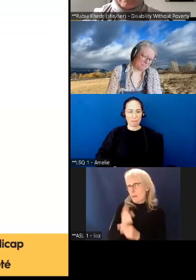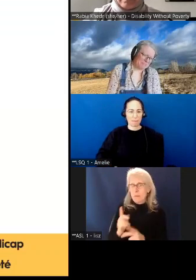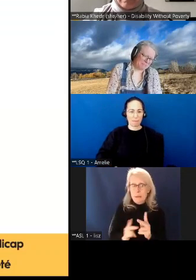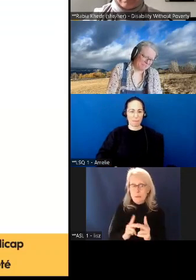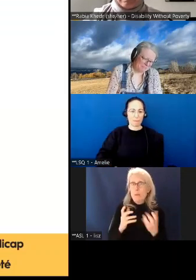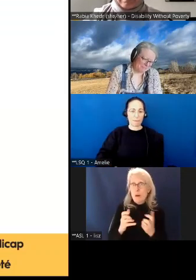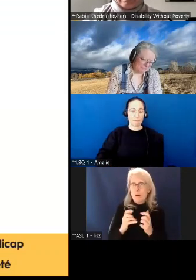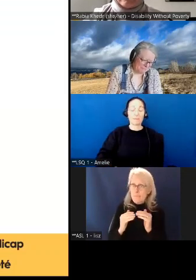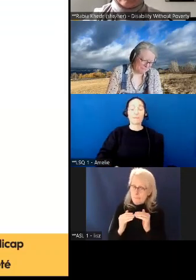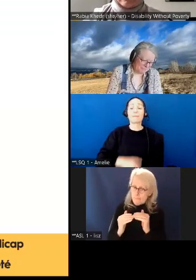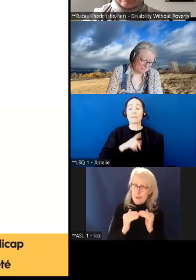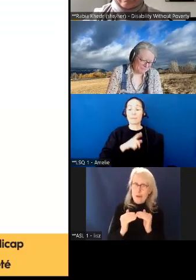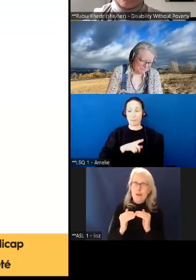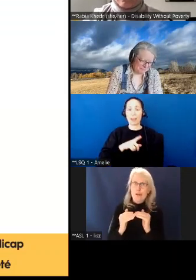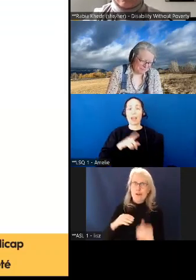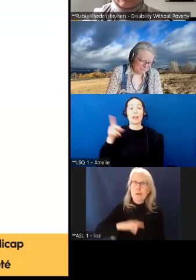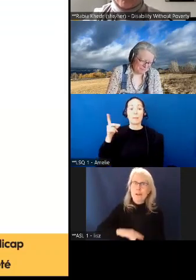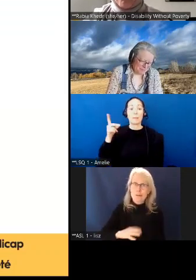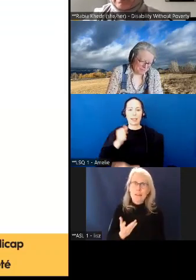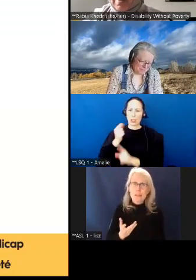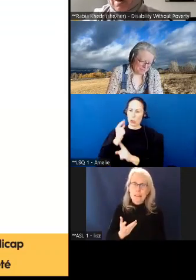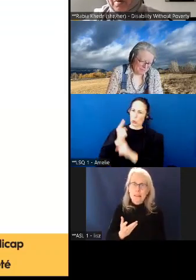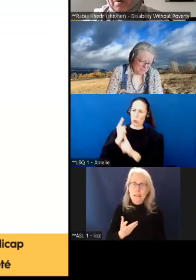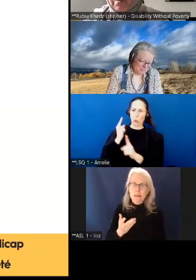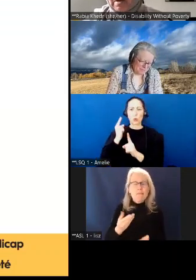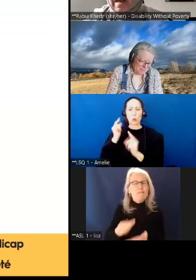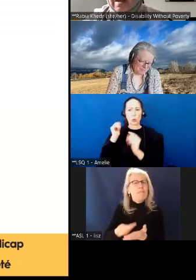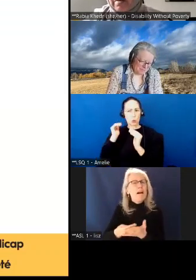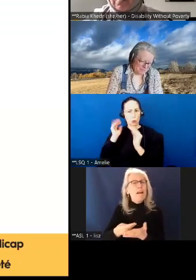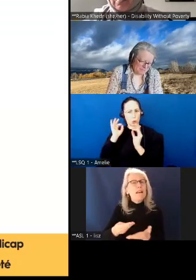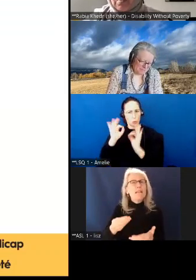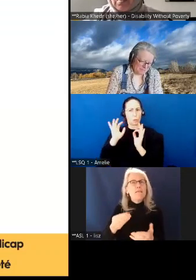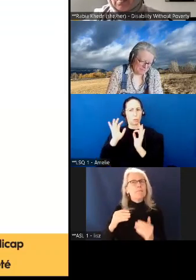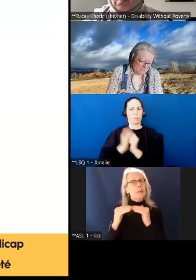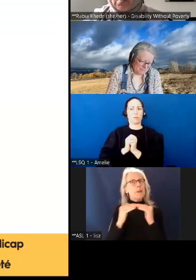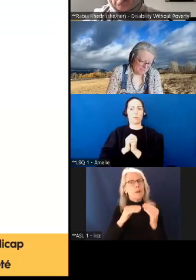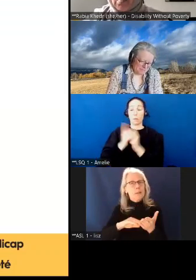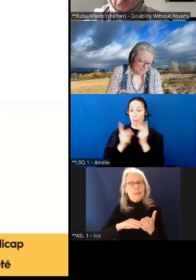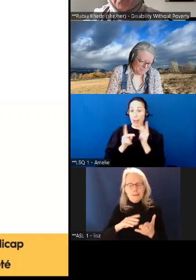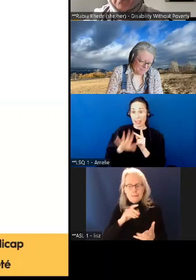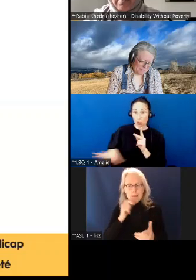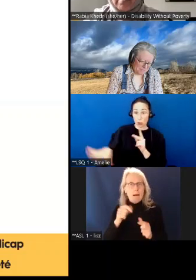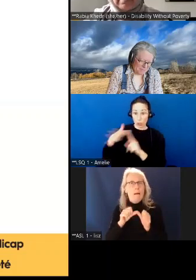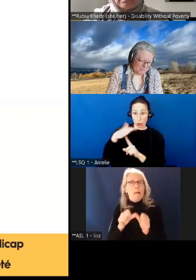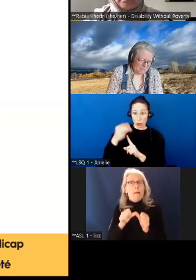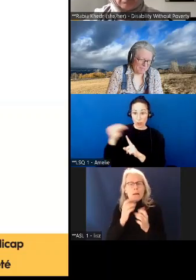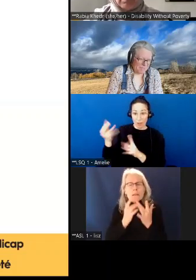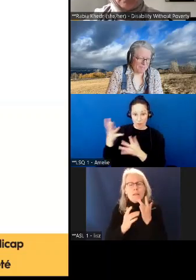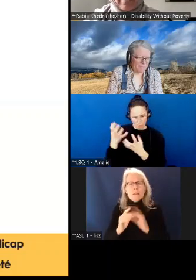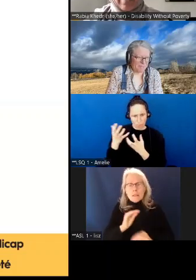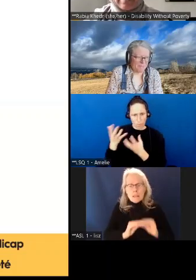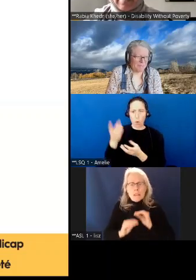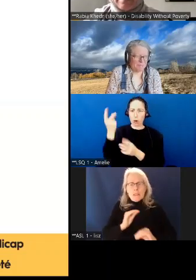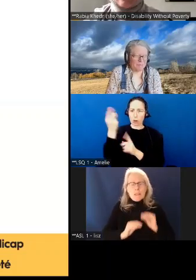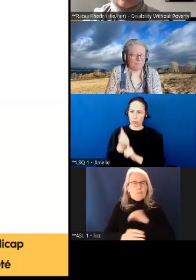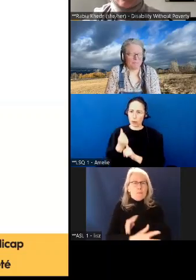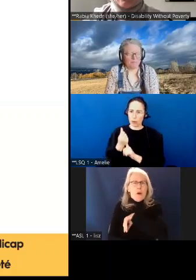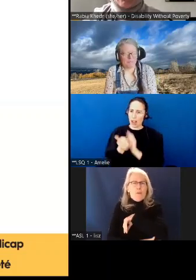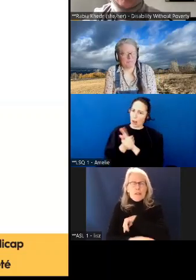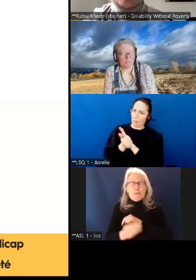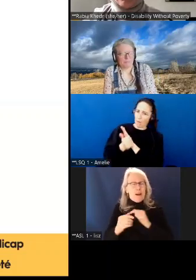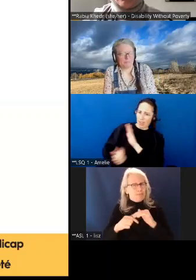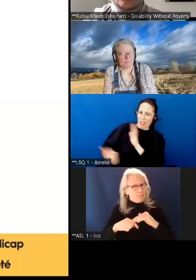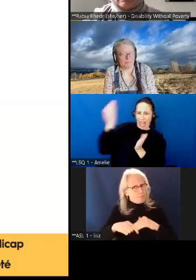une prestation juste. Les gens veulent obtenir une prestation qui va les sortir de la pauvreté.